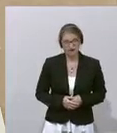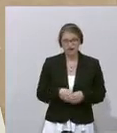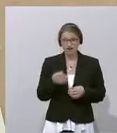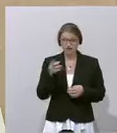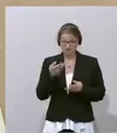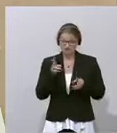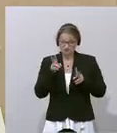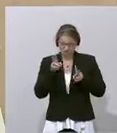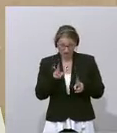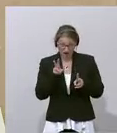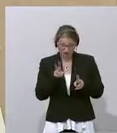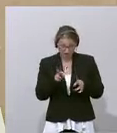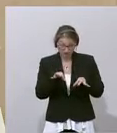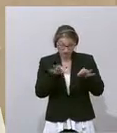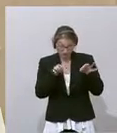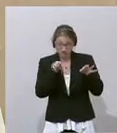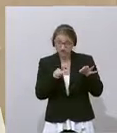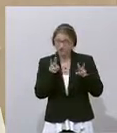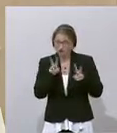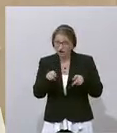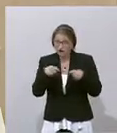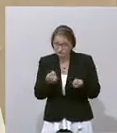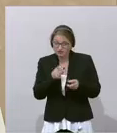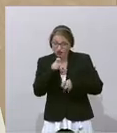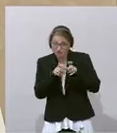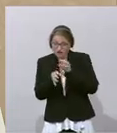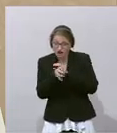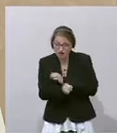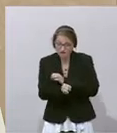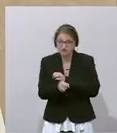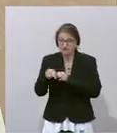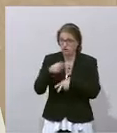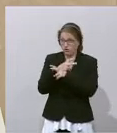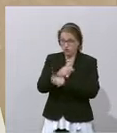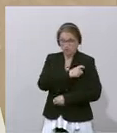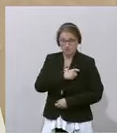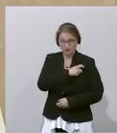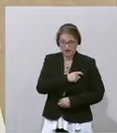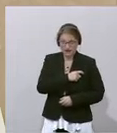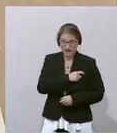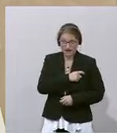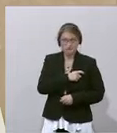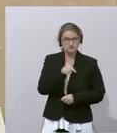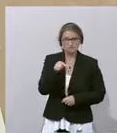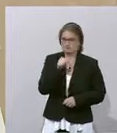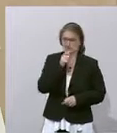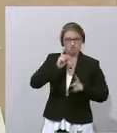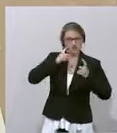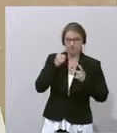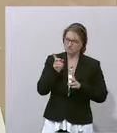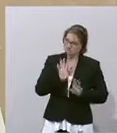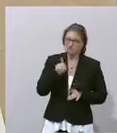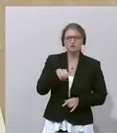Hackerangriff auf eine politische Partei gegeben hat, was ich für äußerst unwahrscheinlich halte, dann ist es nicht lächerlich, sondern ein